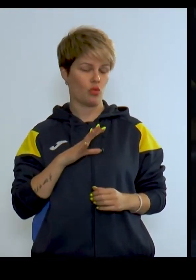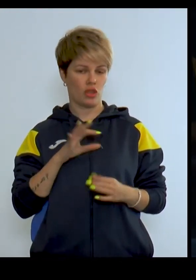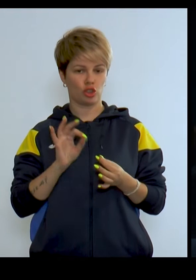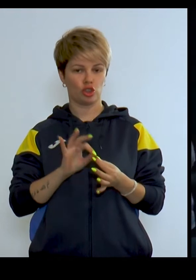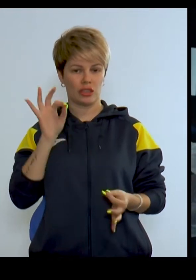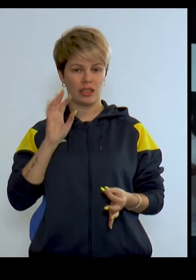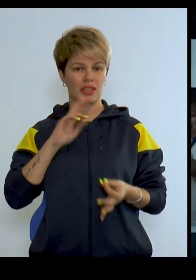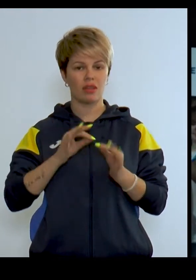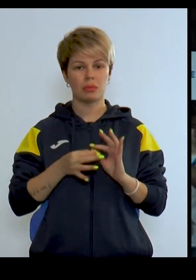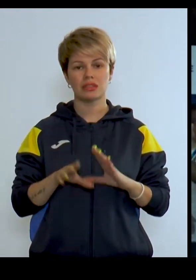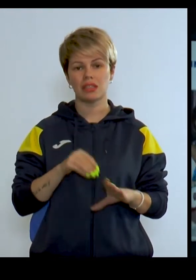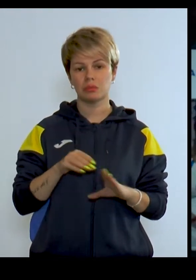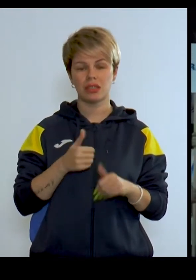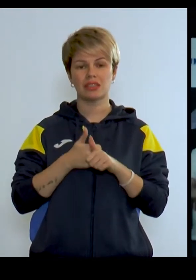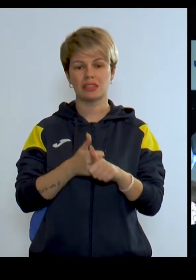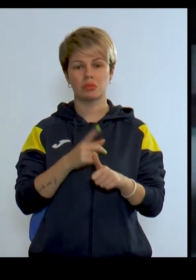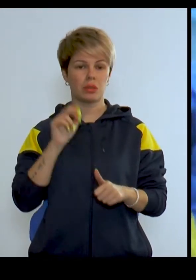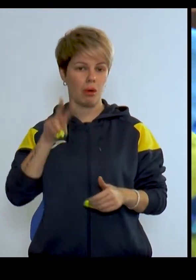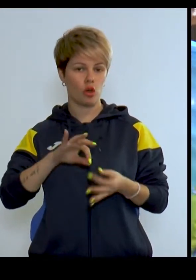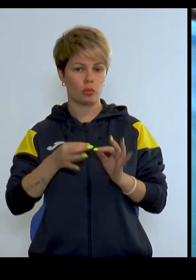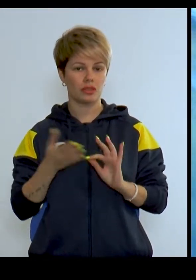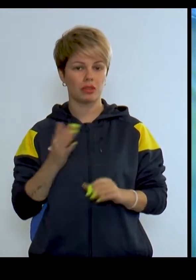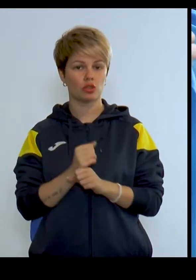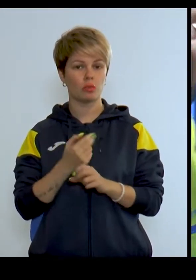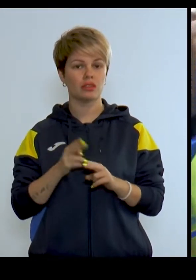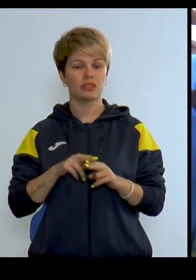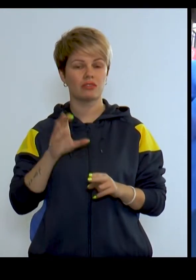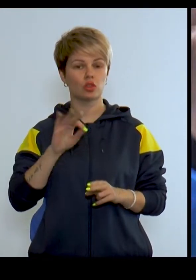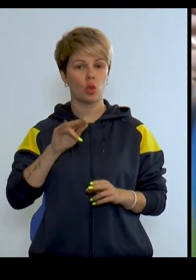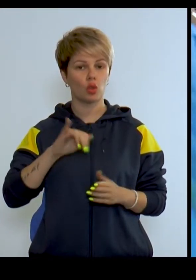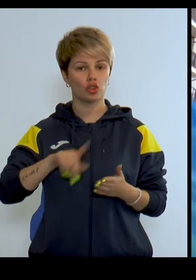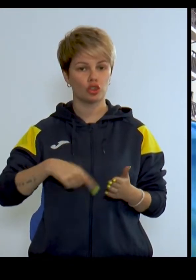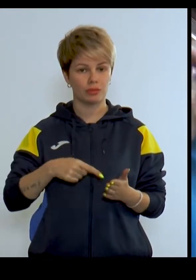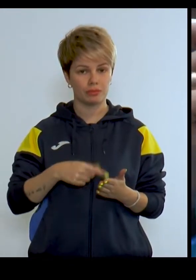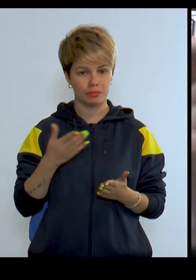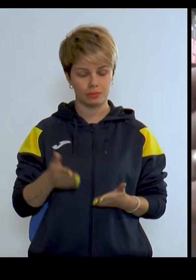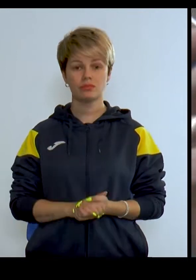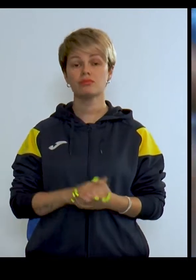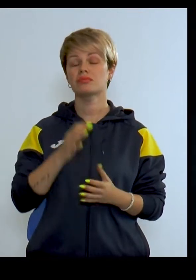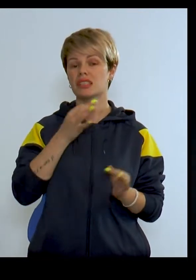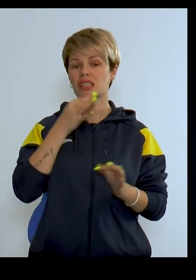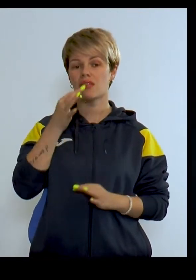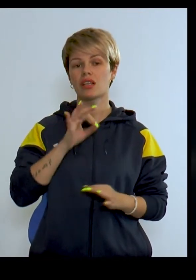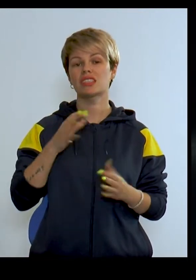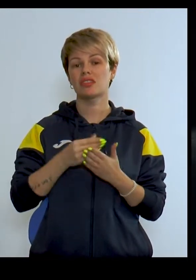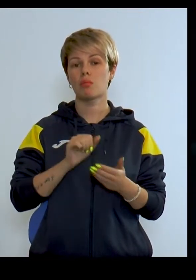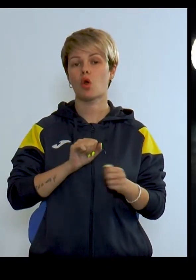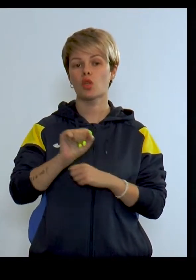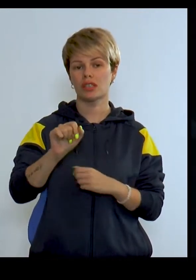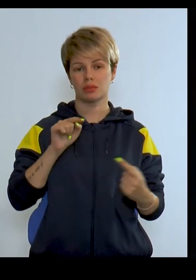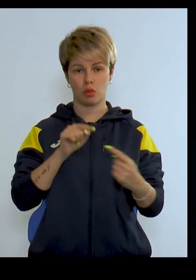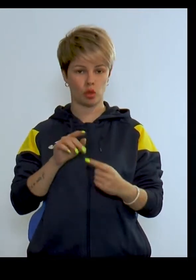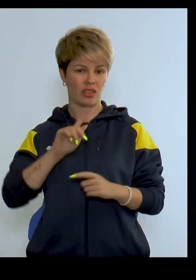Меседж був чіткий Дефлімпійська збірна слідом за паралімпійцями які зробили це у Сочі заявила свій